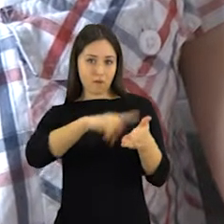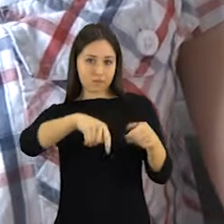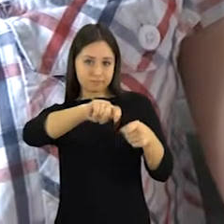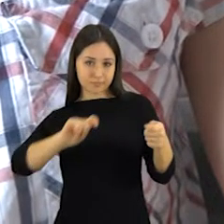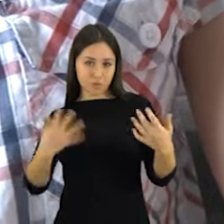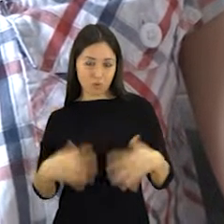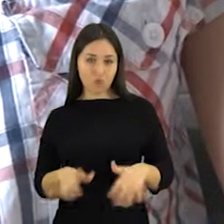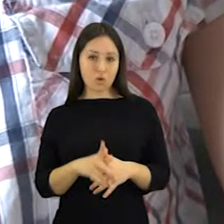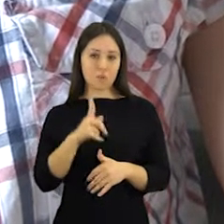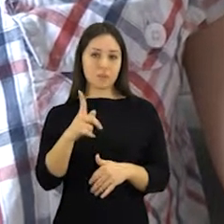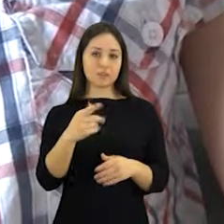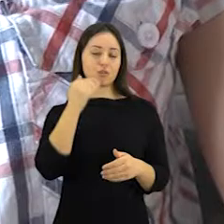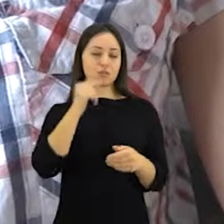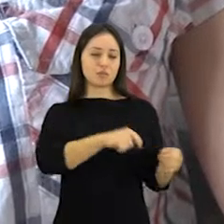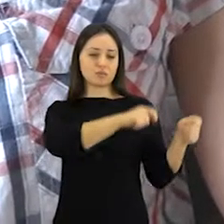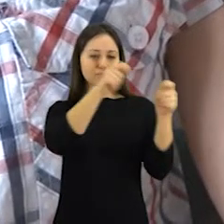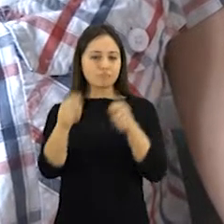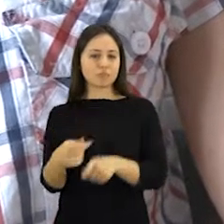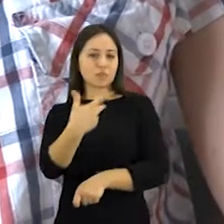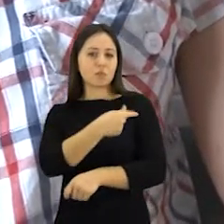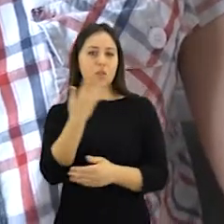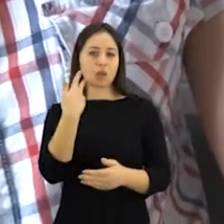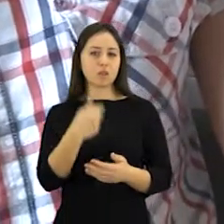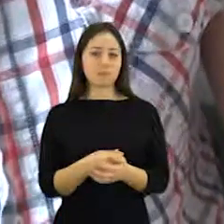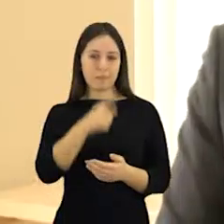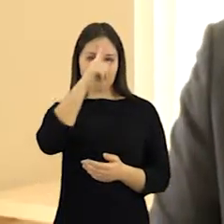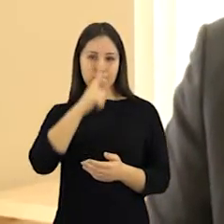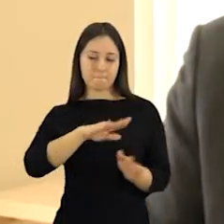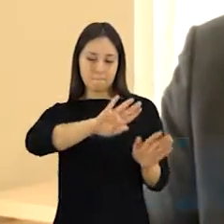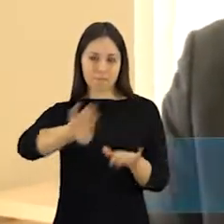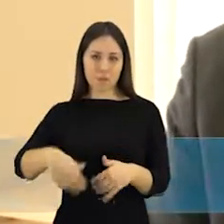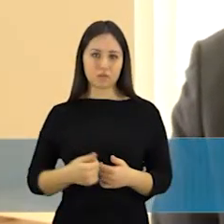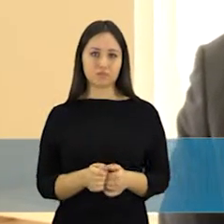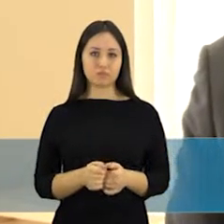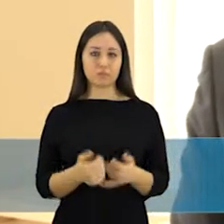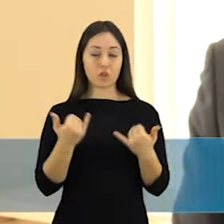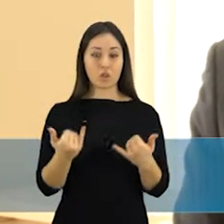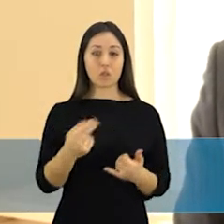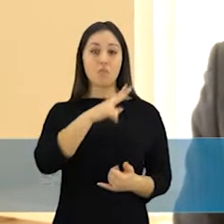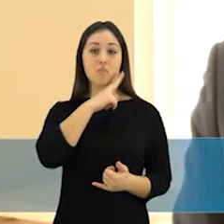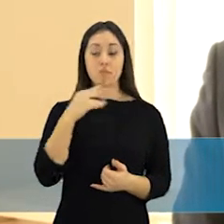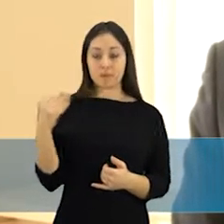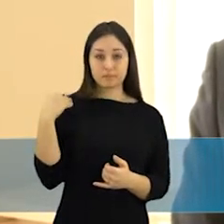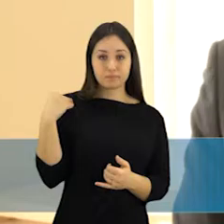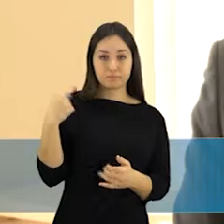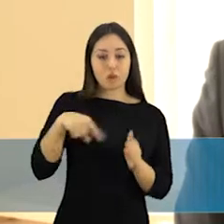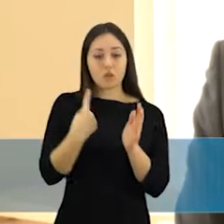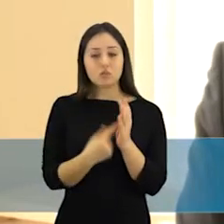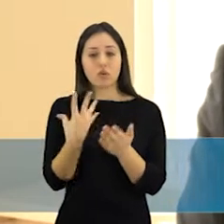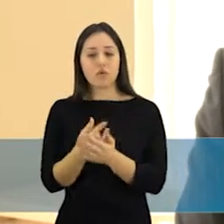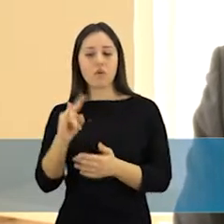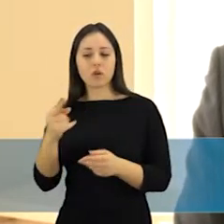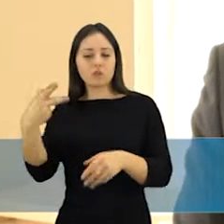pirkimo konkurso vokai. Tačiau skiepai šiaulius pasieks tik po mėnesio. Šiandien laišką gavom vienos mamos susirūpinusios, ar galima